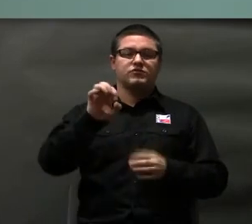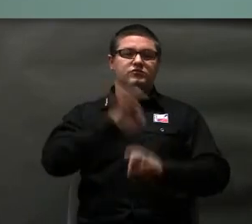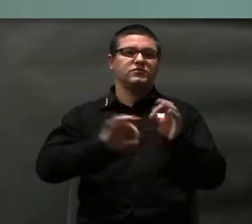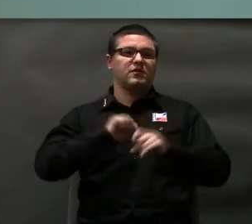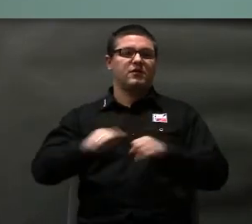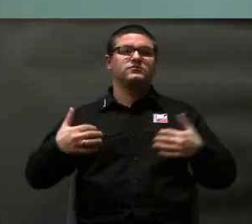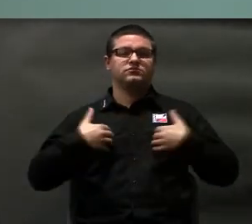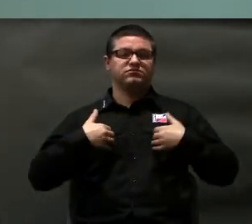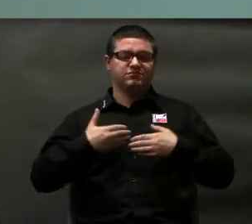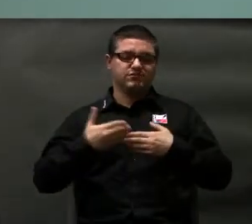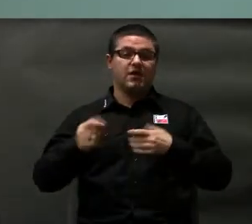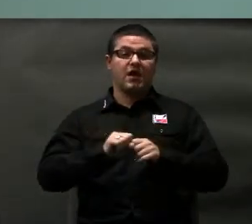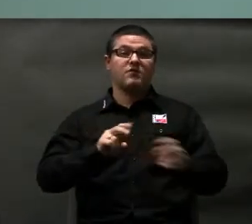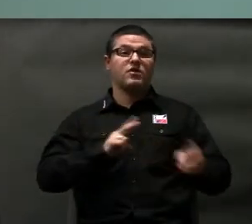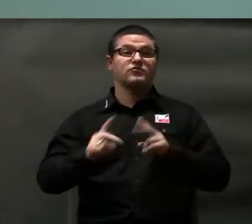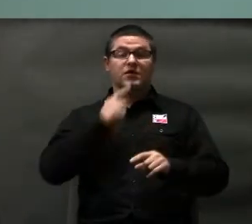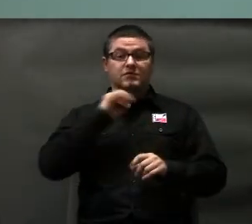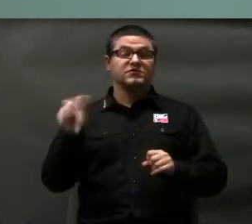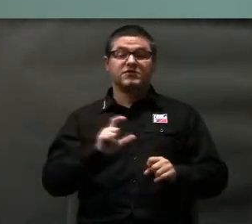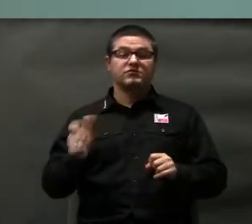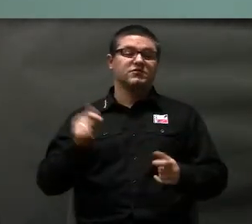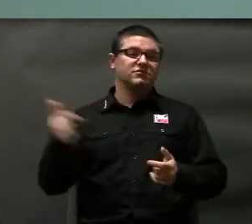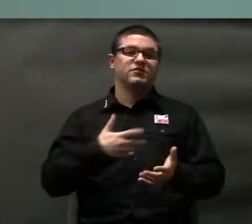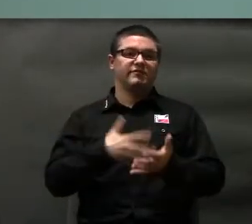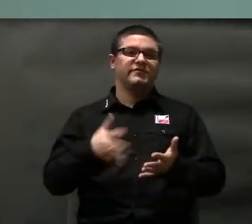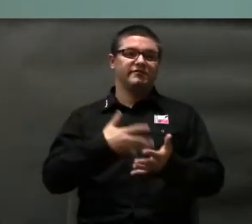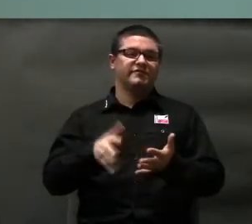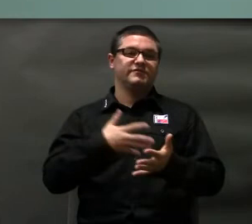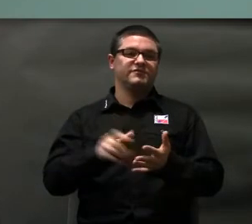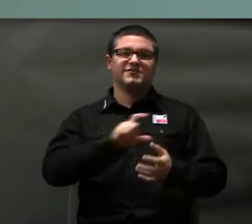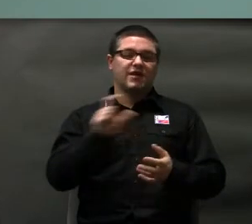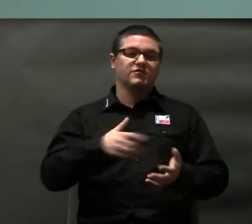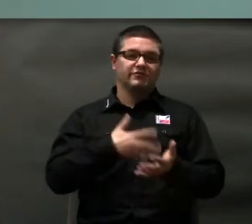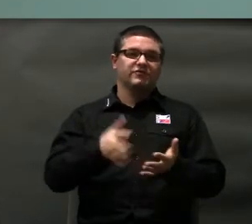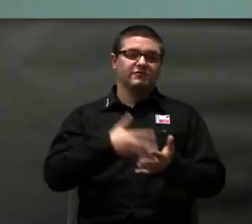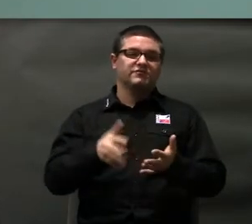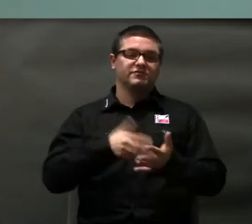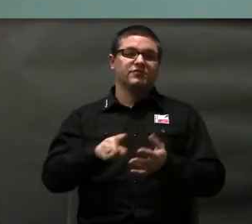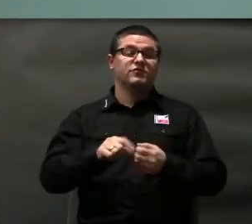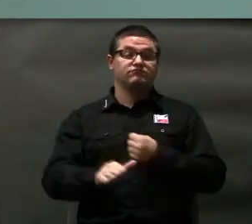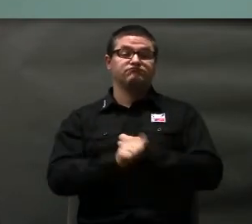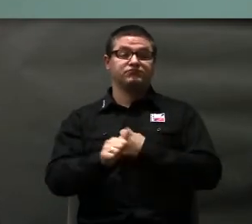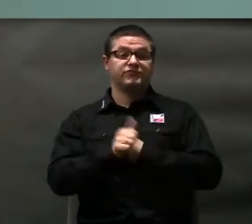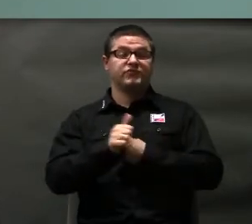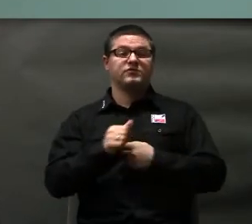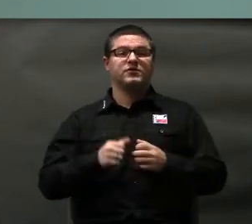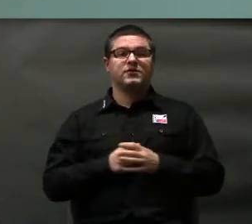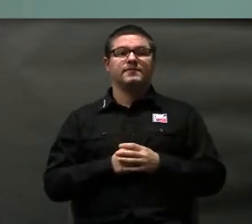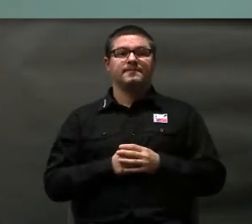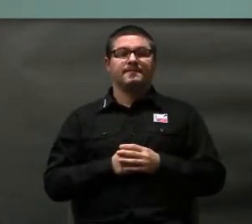on już zawsze będzie. A na tłumacza języka migowego trzeba wydawać pieniądze ciągle. I to powoduje, że